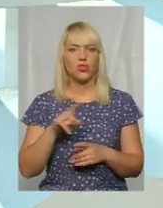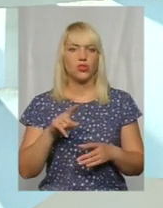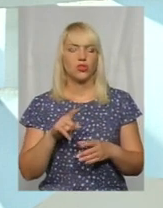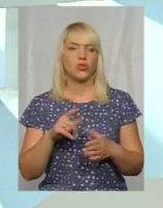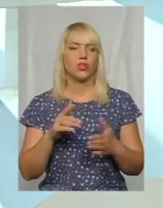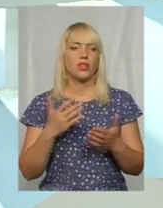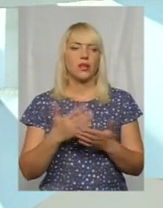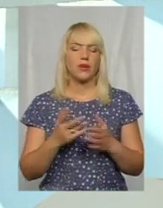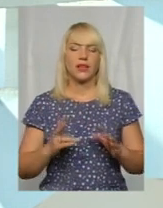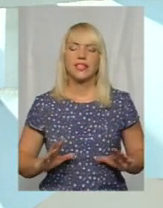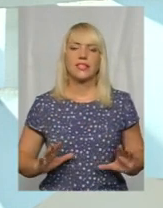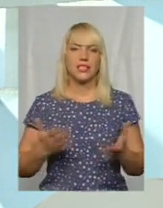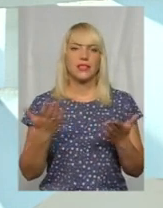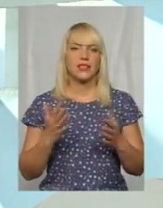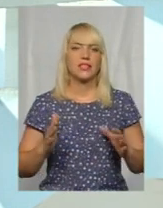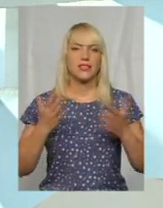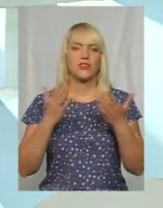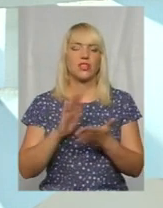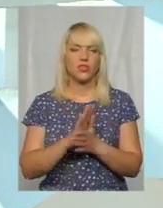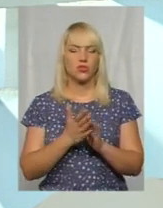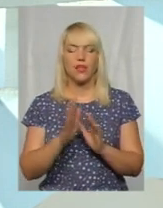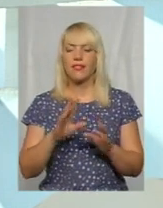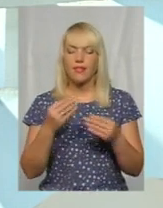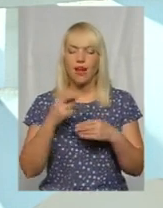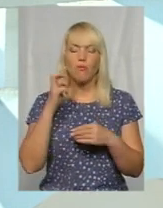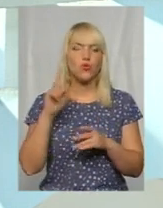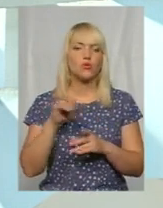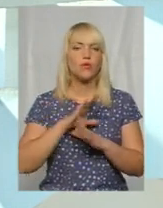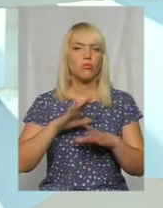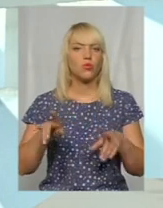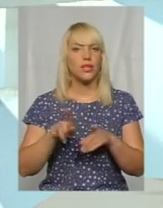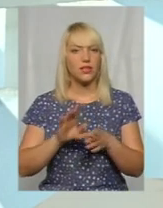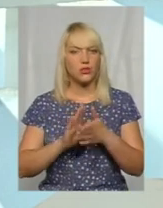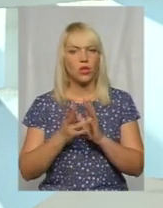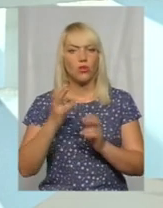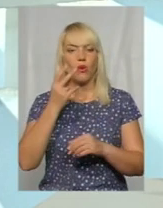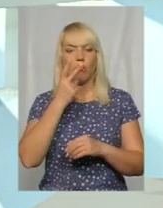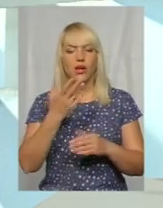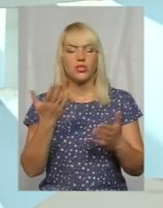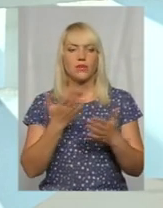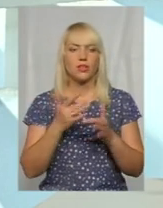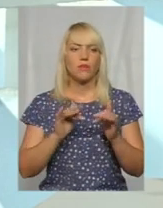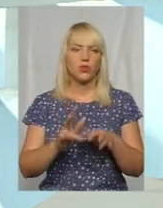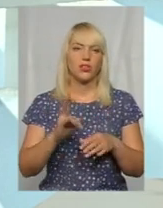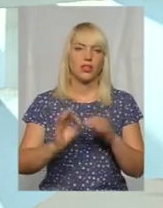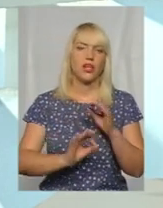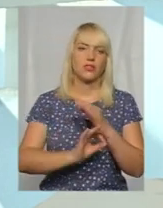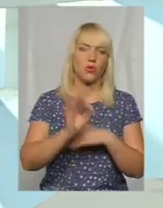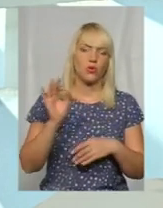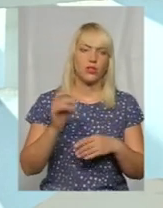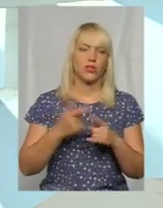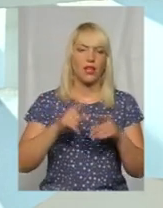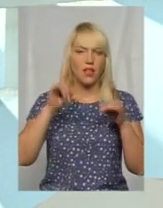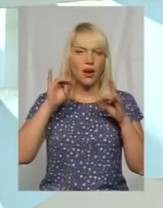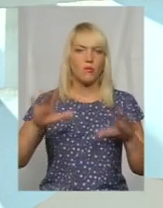якась надзвичайна ситуація. Дай Боже, щоб їх не було цих ситуацій. Але ми бачимо оці події на Сході, оце раптово треба було.